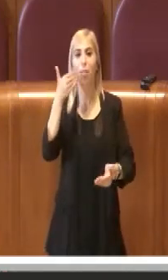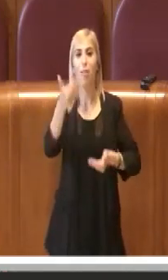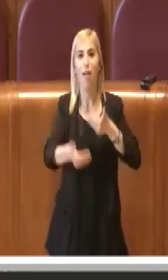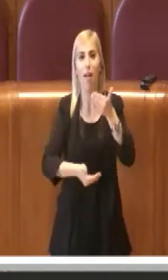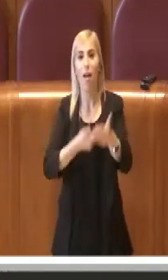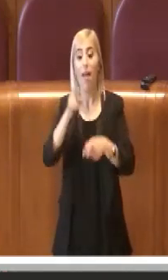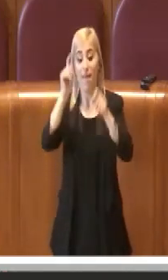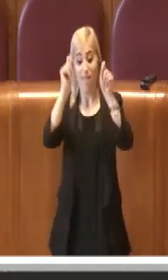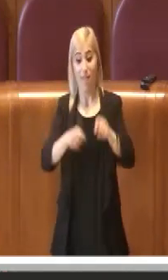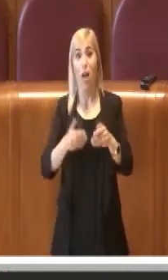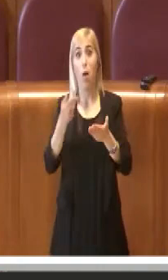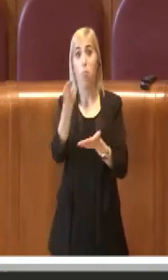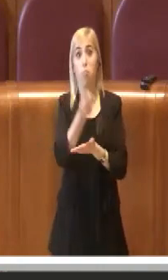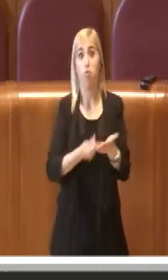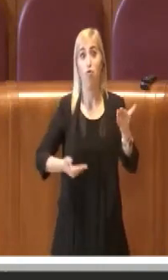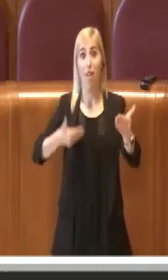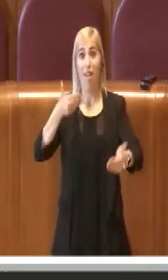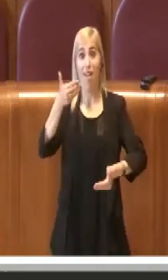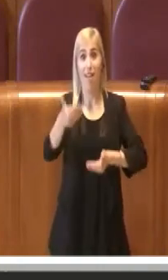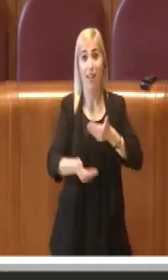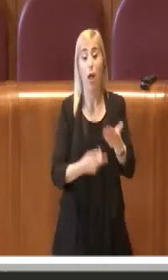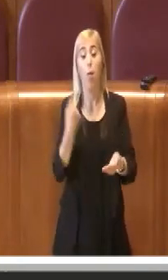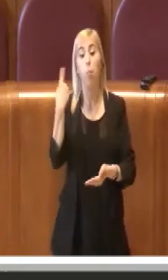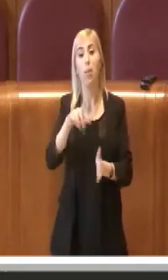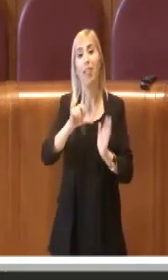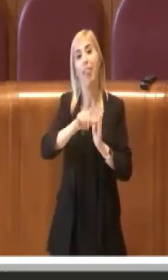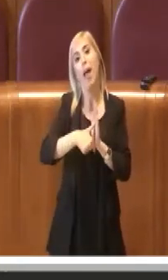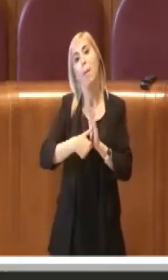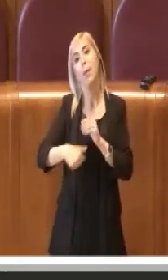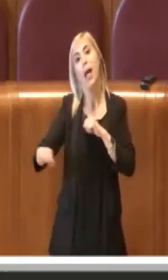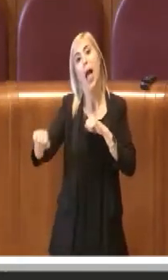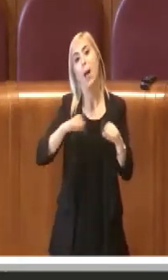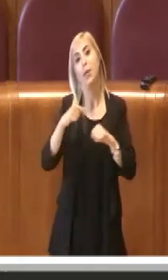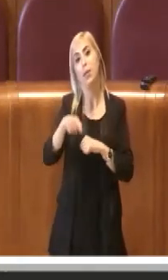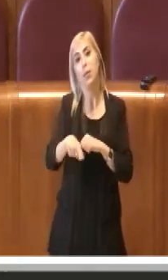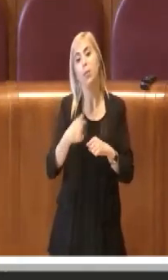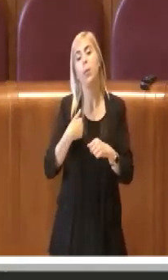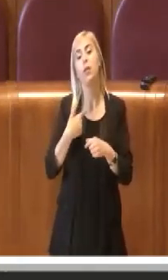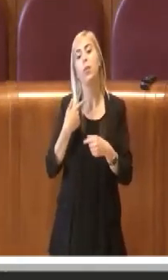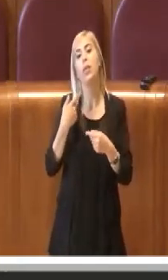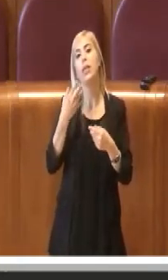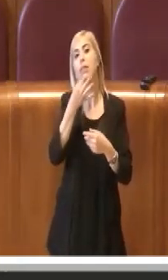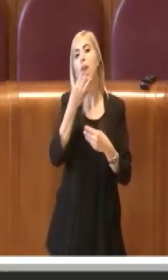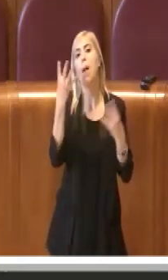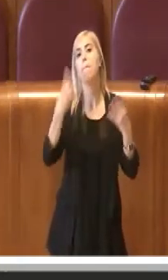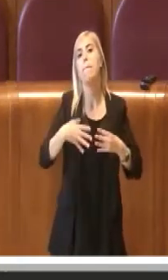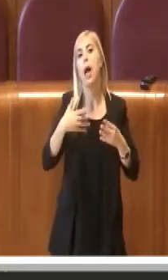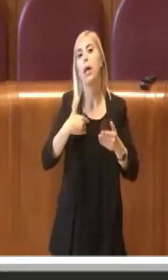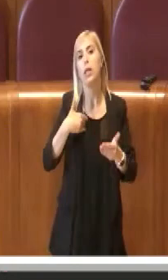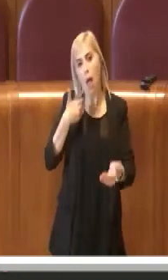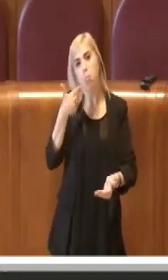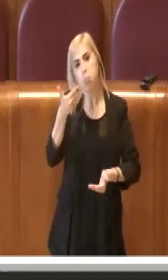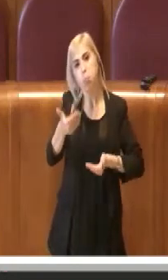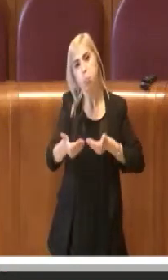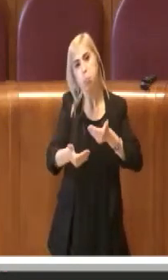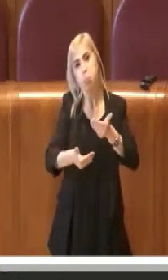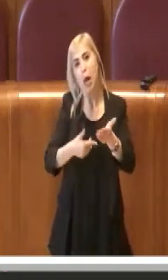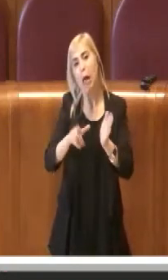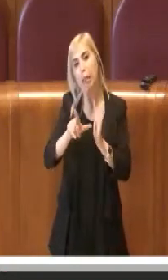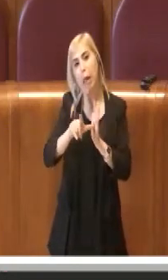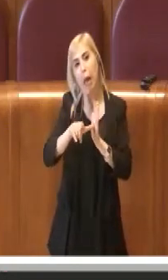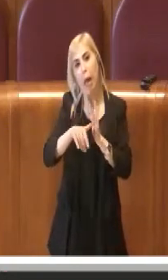ad avviare queste progettazioni, questi sono i tempi amministrativi per cui sta andando tutto nei tempi